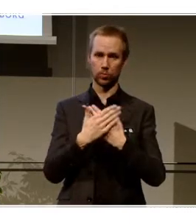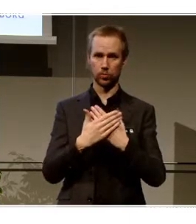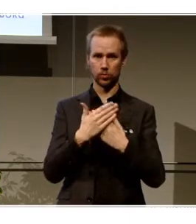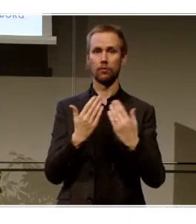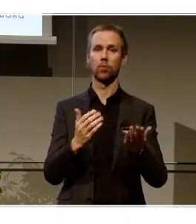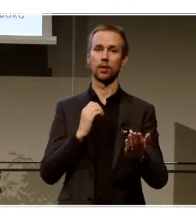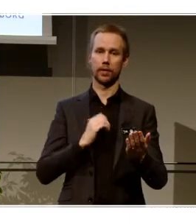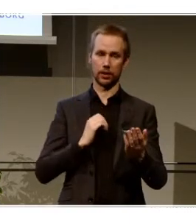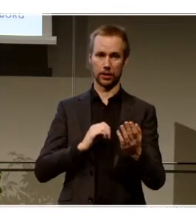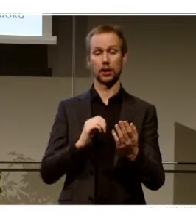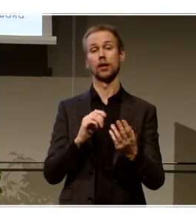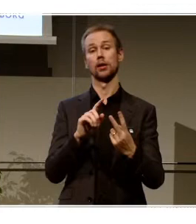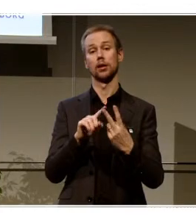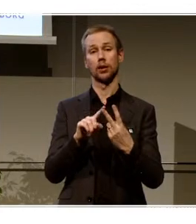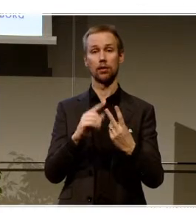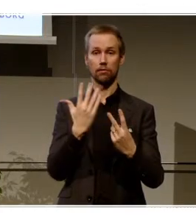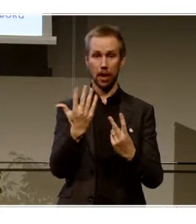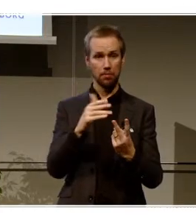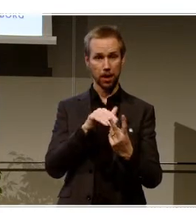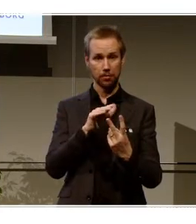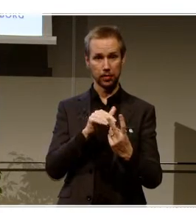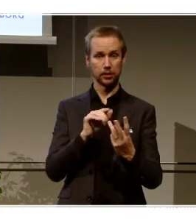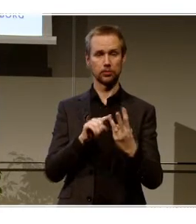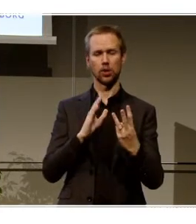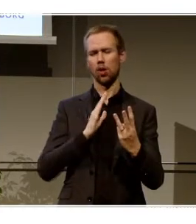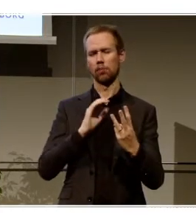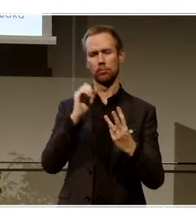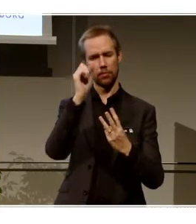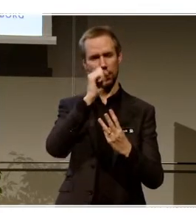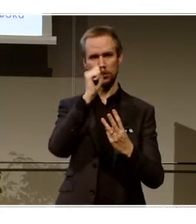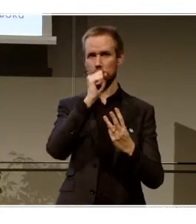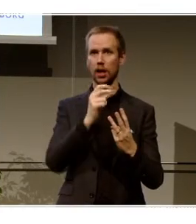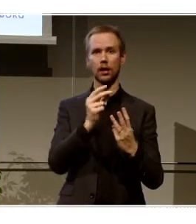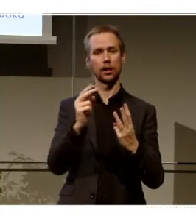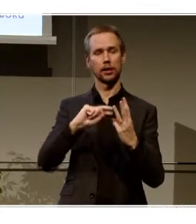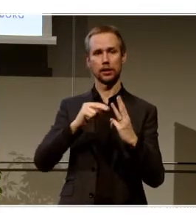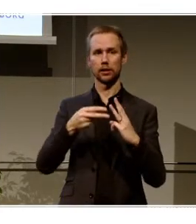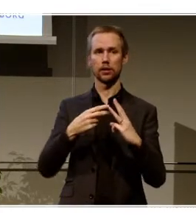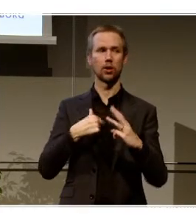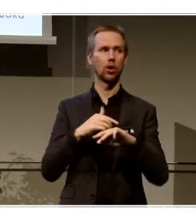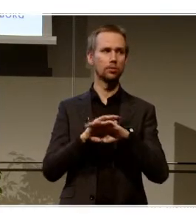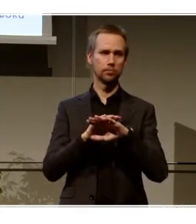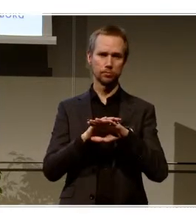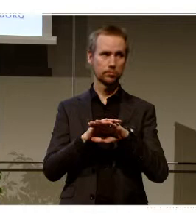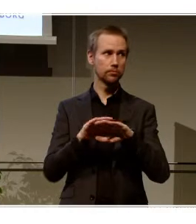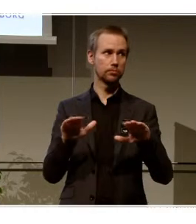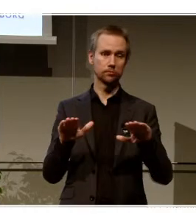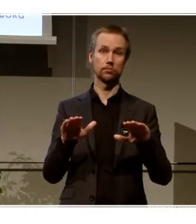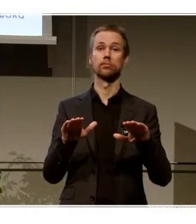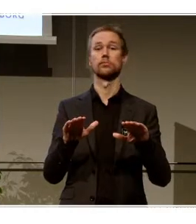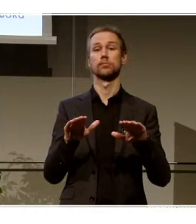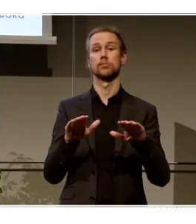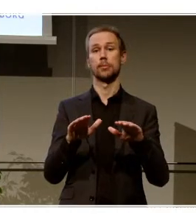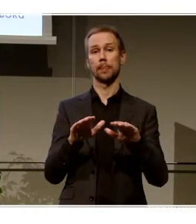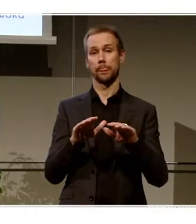Fem iPads och mycket annan teknik. Men jag tänkte egentligen inte gå in så mycket på tekniken utan mer prata om